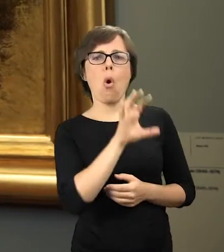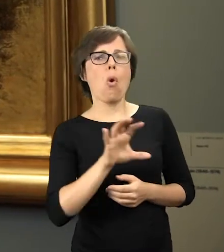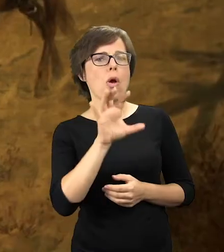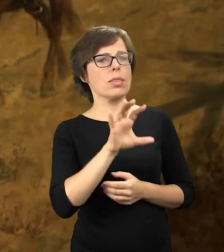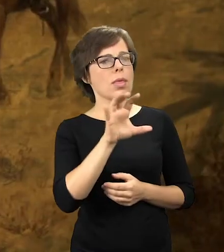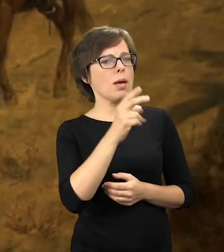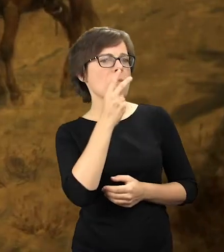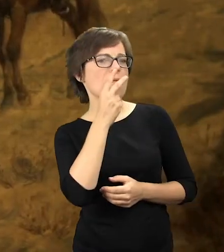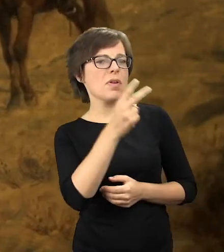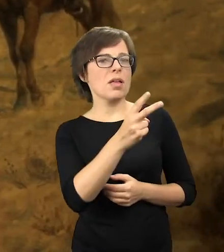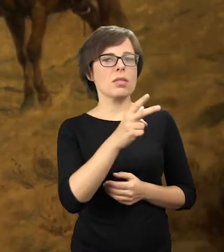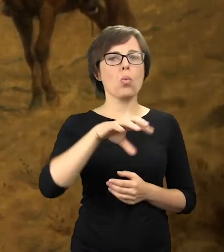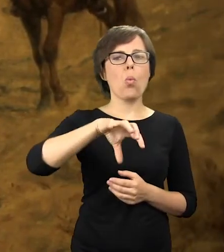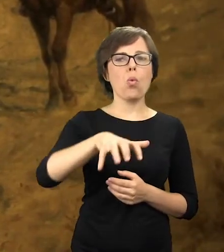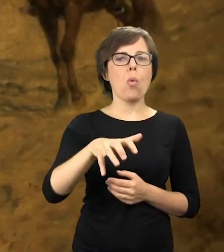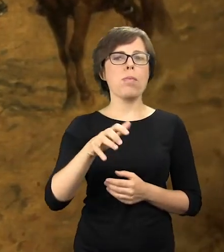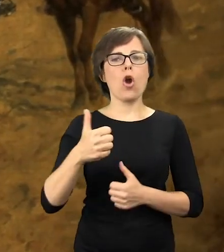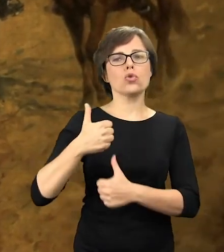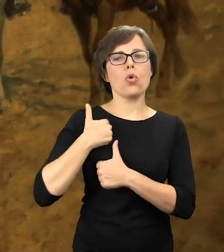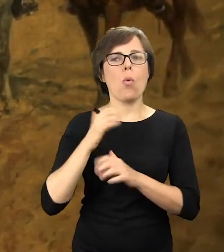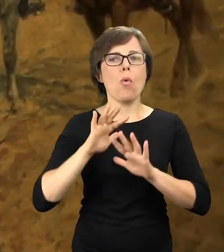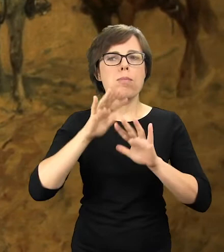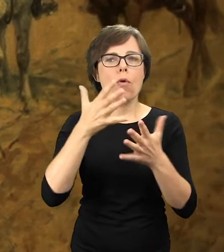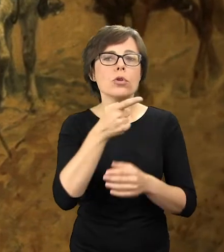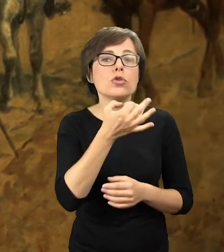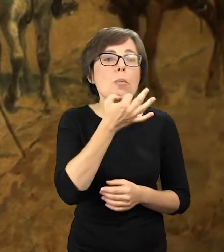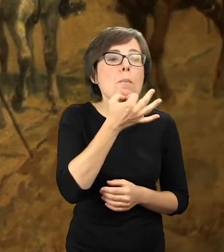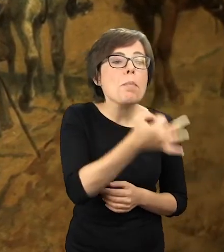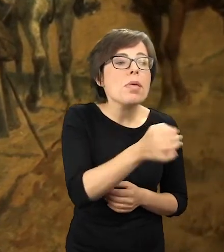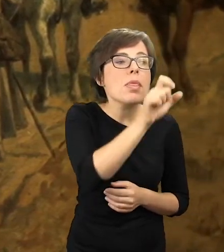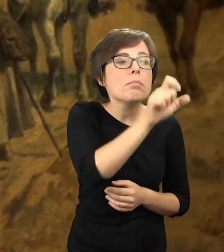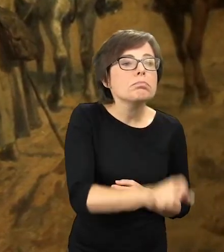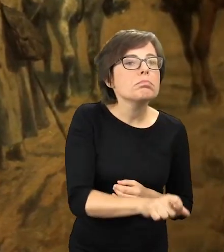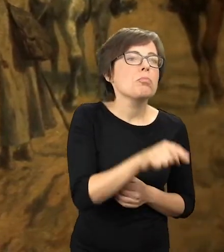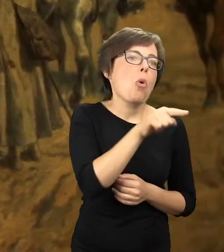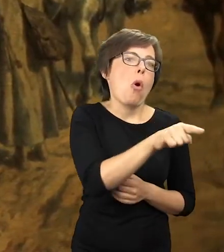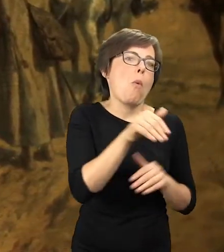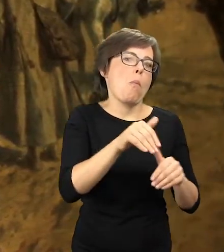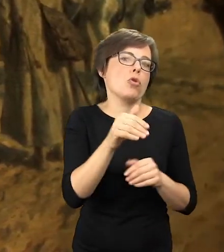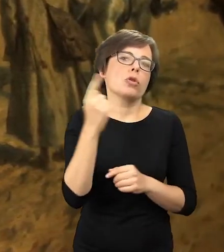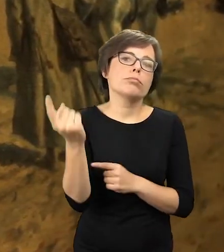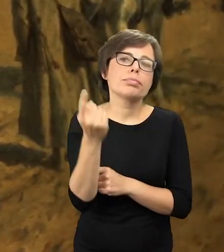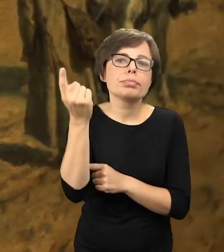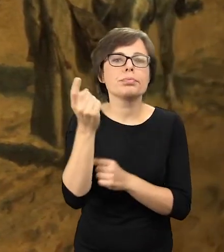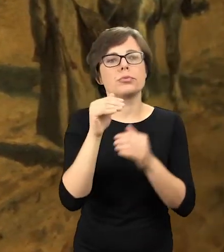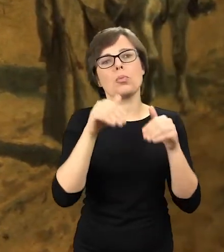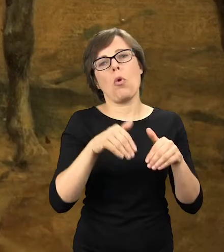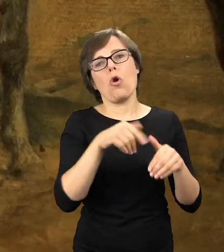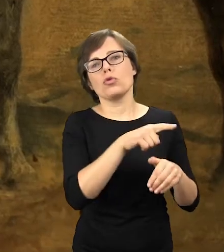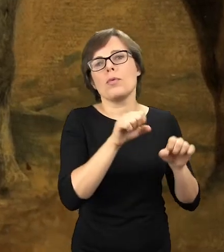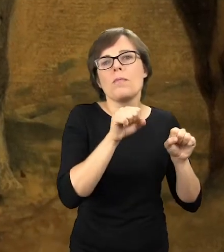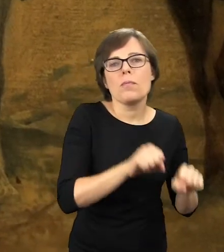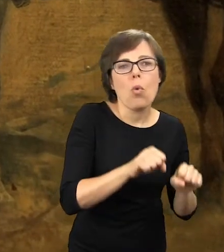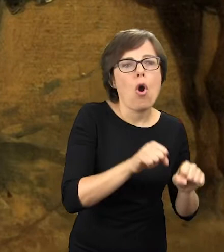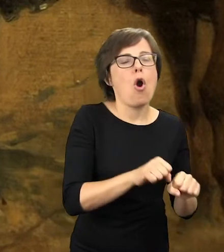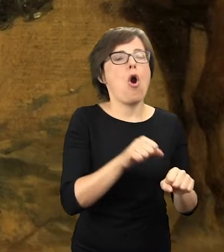zwiadowczy patrol dopytujący przechodnia jakiegoś wędrowca, być może wieśniaka,